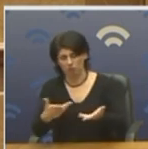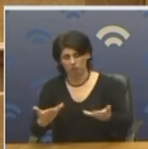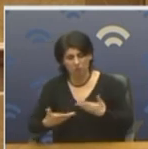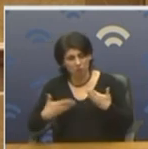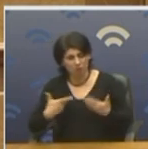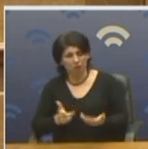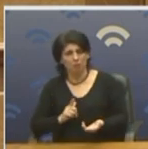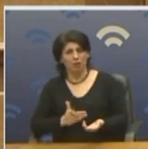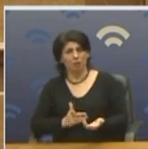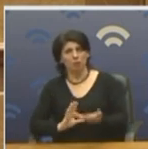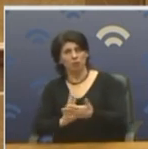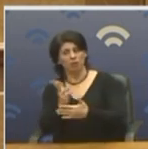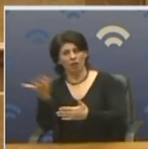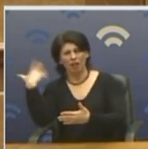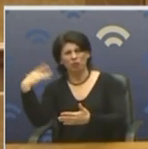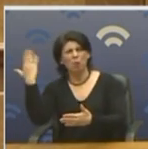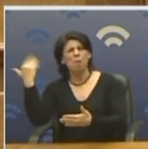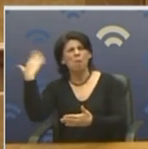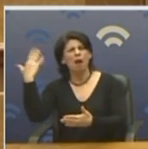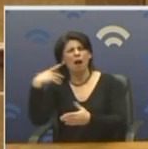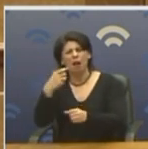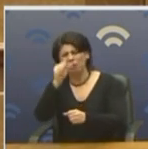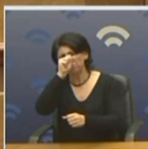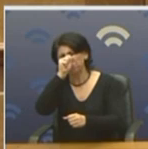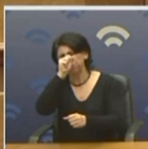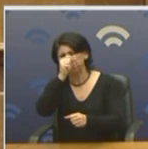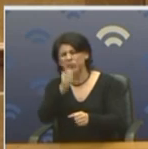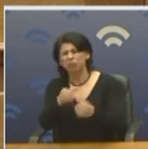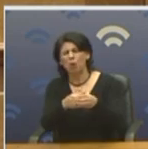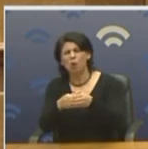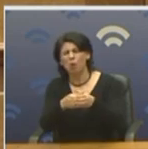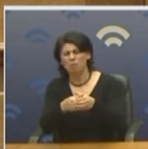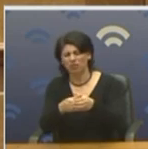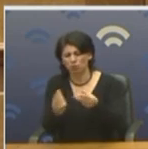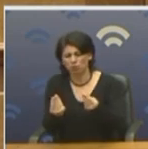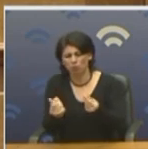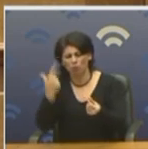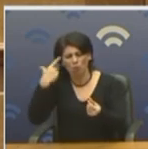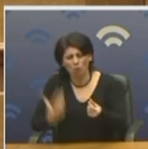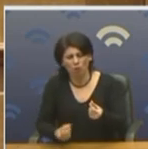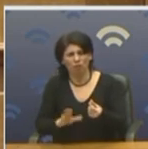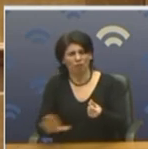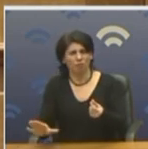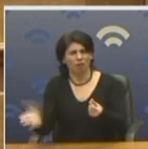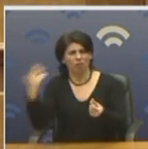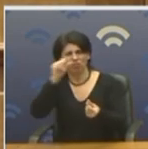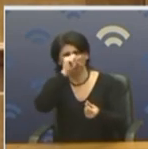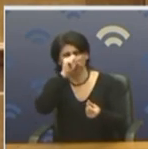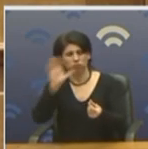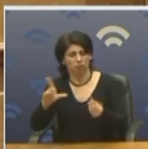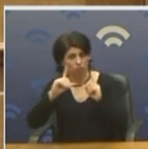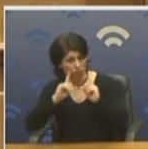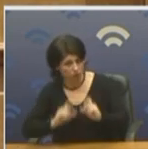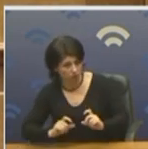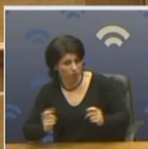προοδευτικό σε σχέση με την παλαιοκομματική αντίληψη. Εμείς σας είπαμε κάντε κία. Έχουμε τροπολογία. Την καταθέσαμε. Κάντε κία. Υποθρωτικά